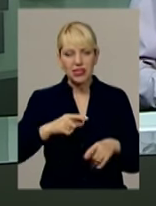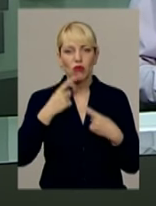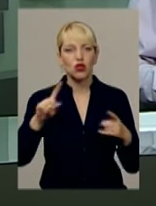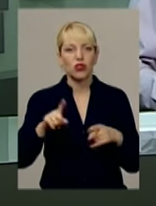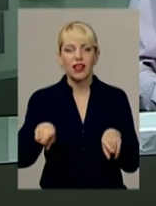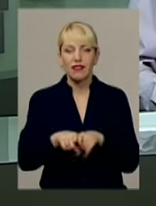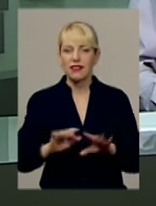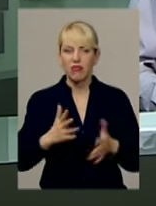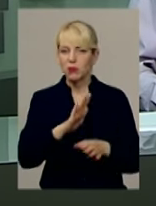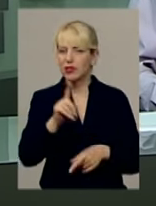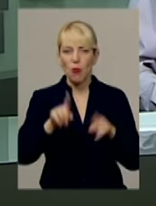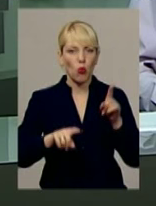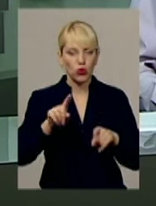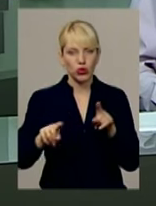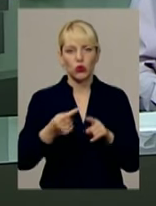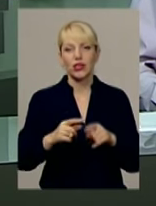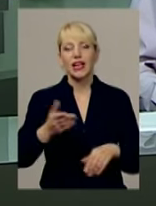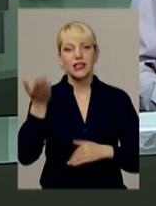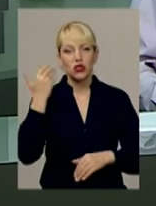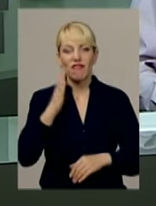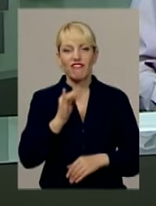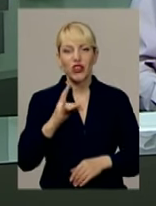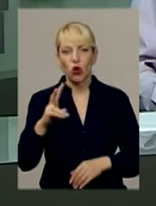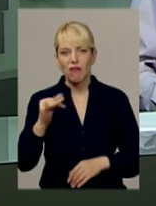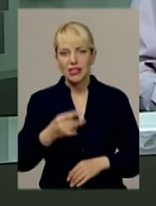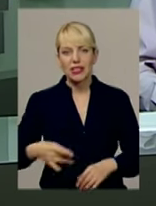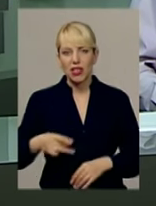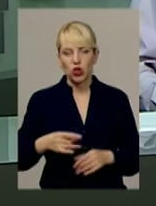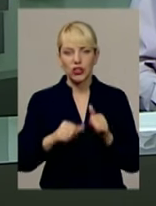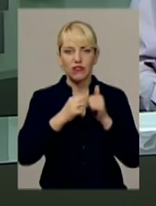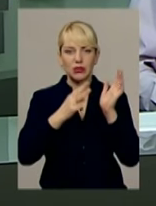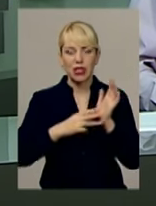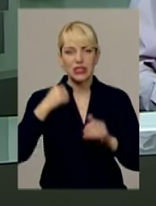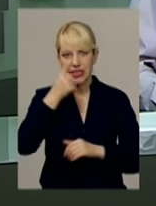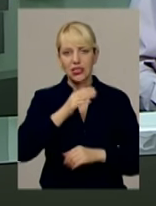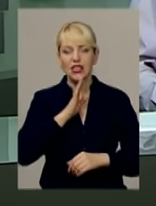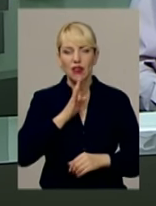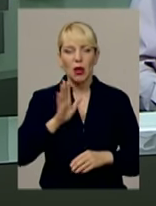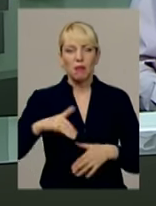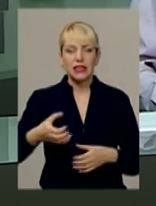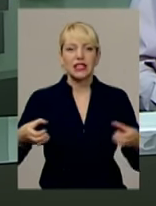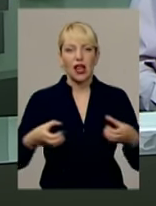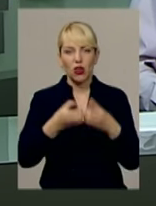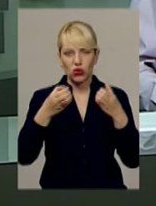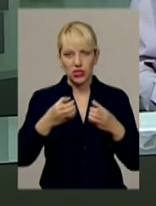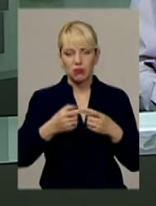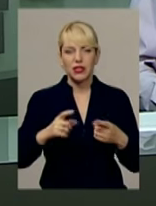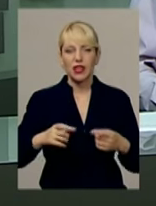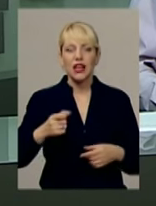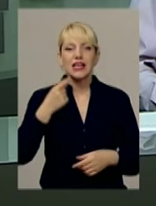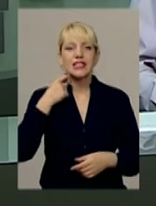такі випадки не поодинокі. Нещодавно у Вінковецькому районі 16-річна дівчина після розпиття в компанії однолітків